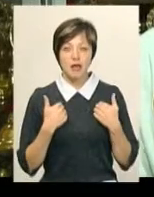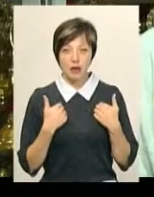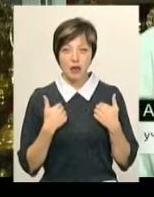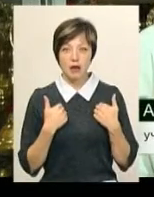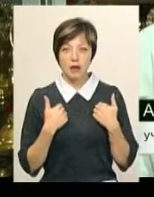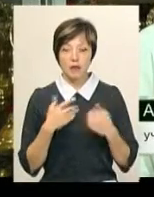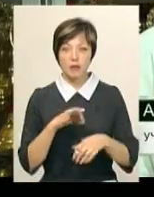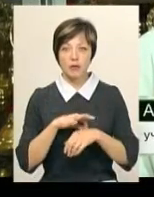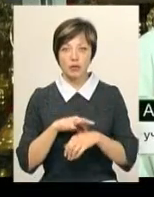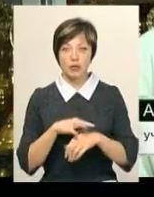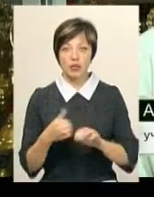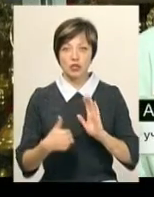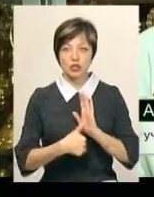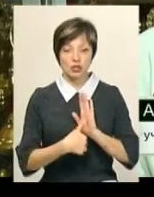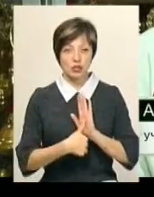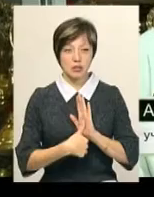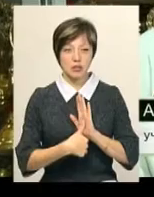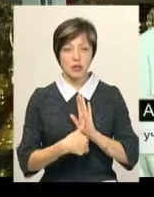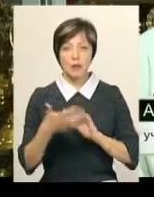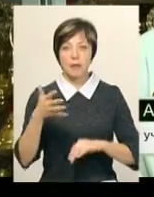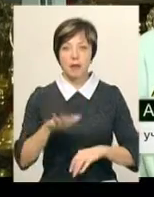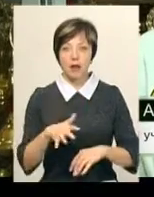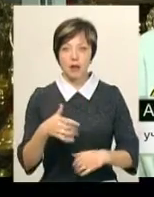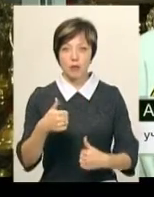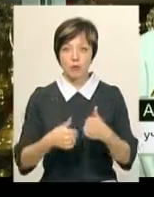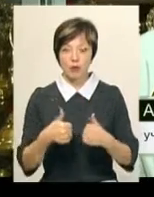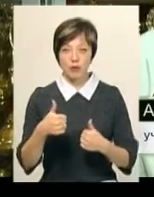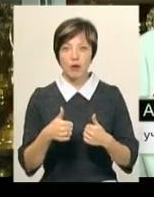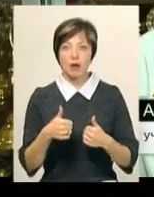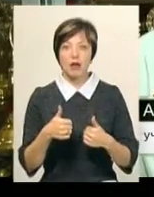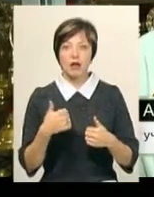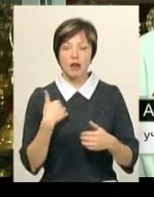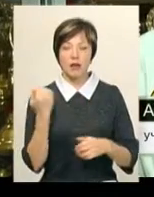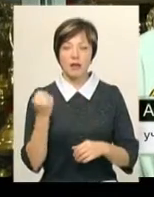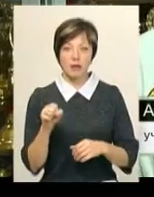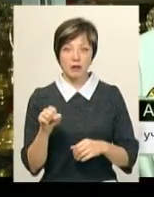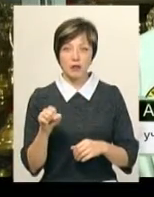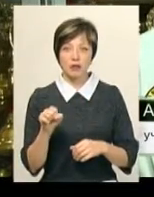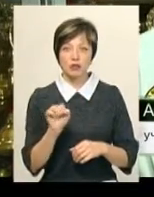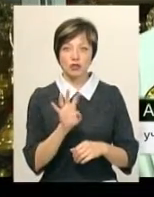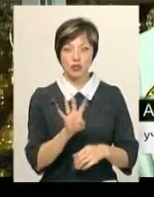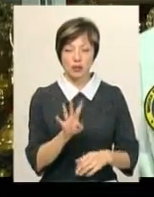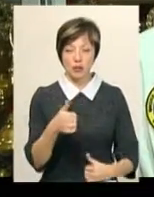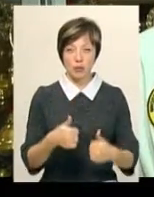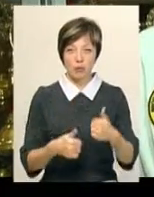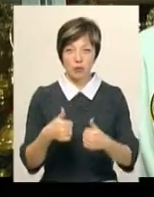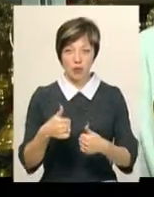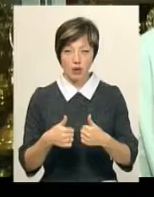5 боїв, понад яких я виграв 4 боя